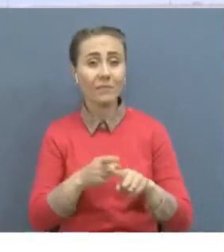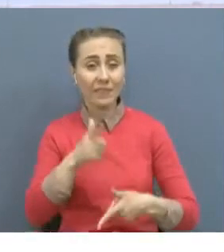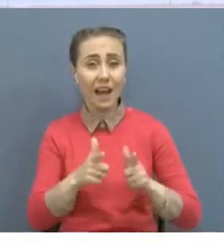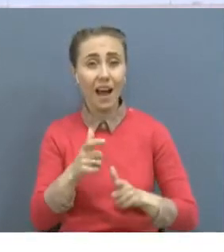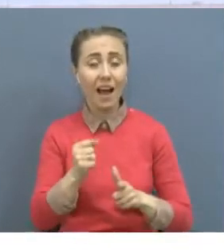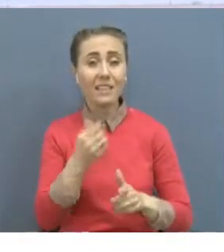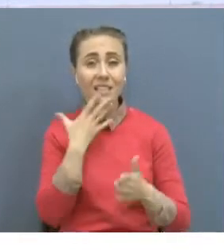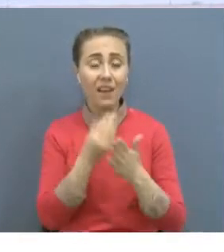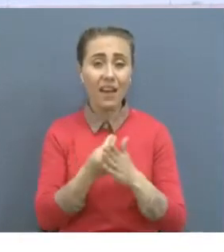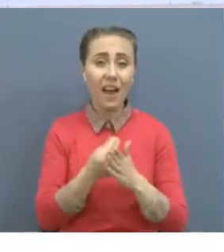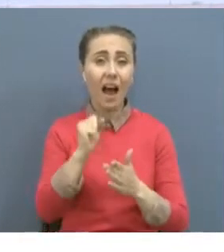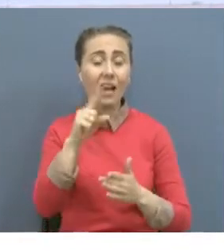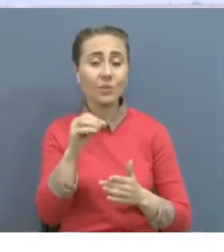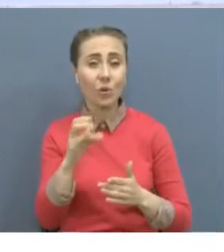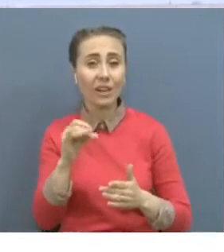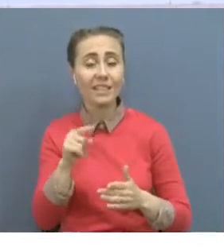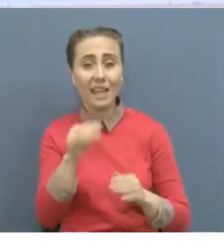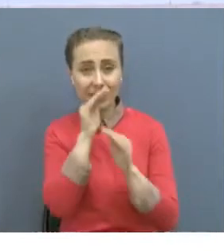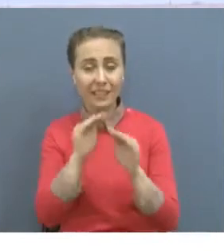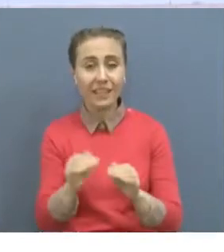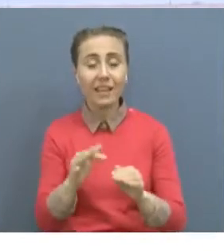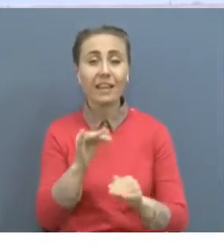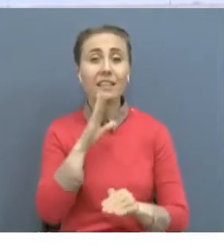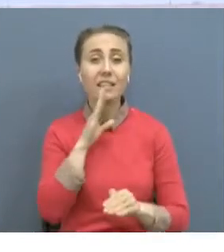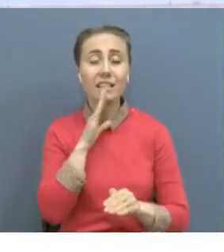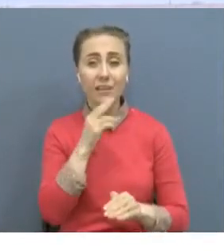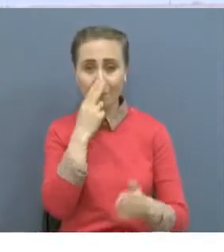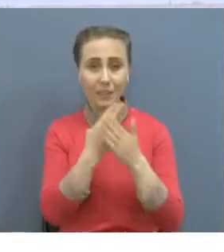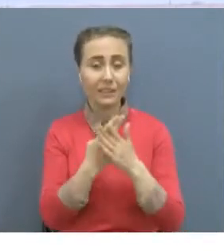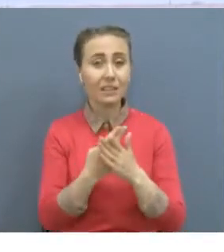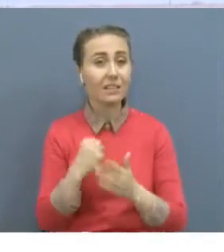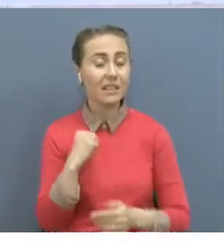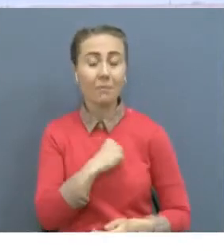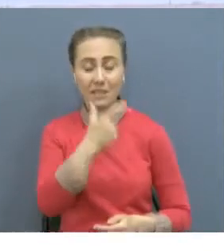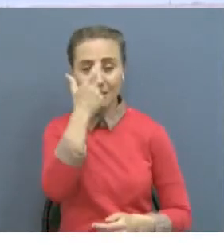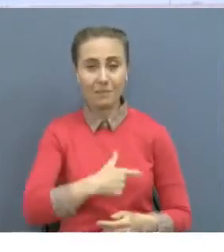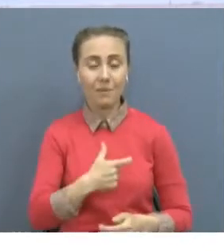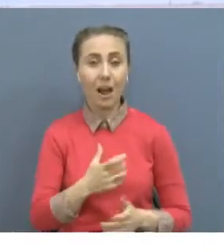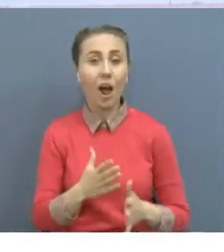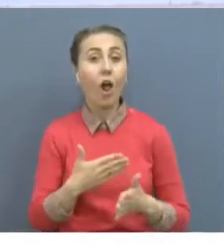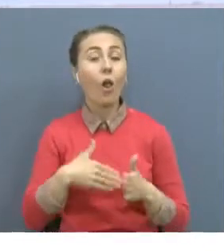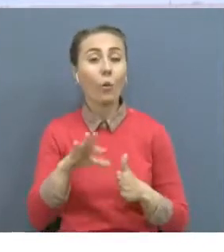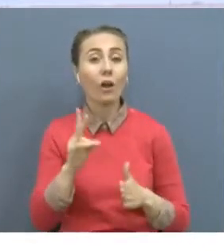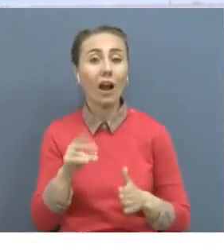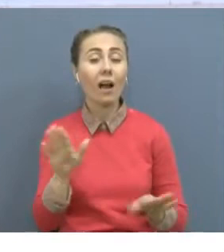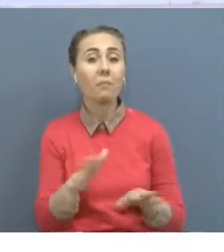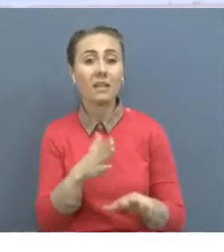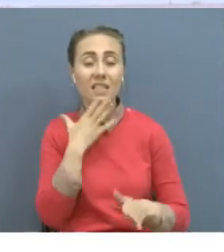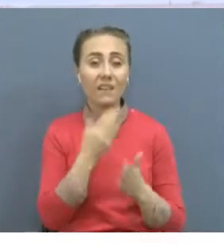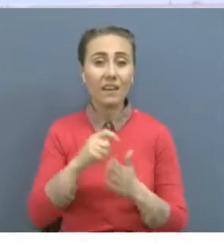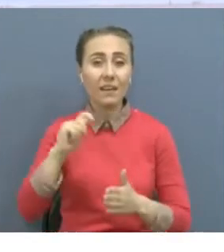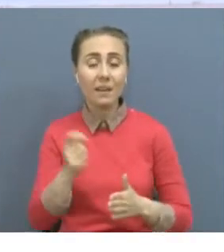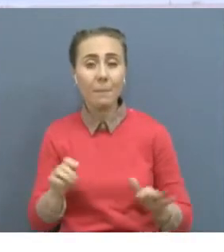оңай емес екеніні сезіндік. Шыны менде сұрапыл соғыстағы арулардың бастан кешкендерін айтып жеткізу, оны дәл